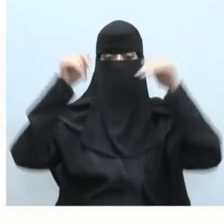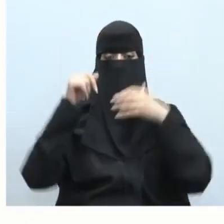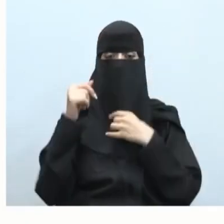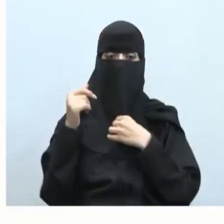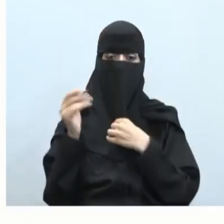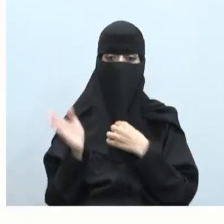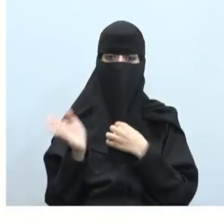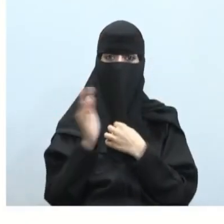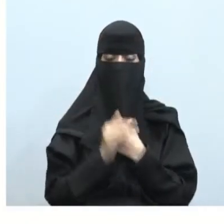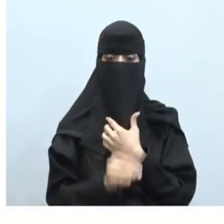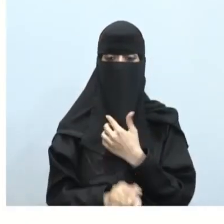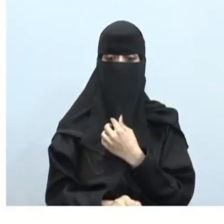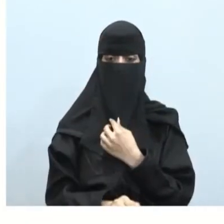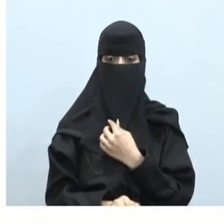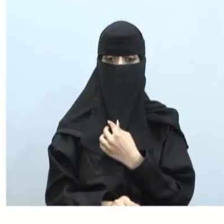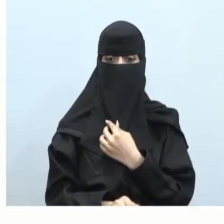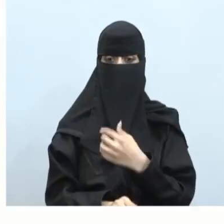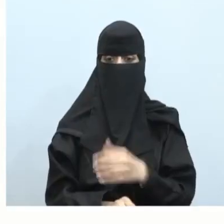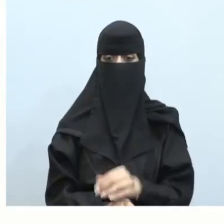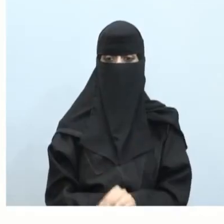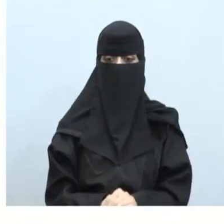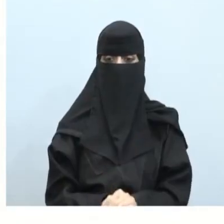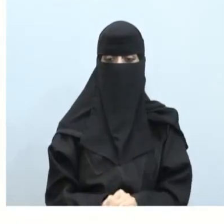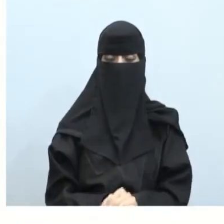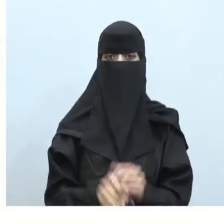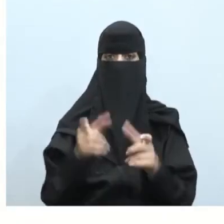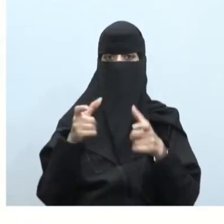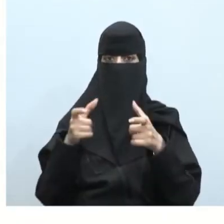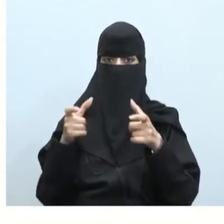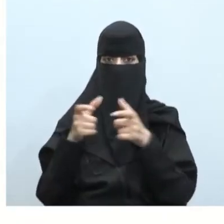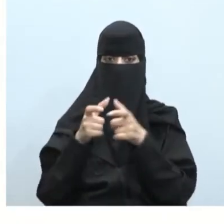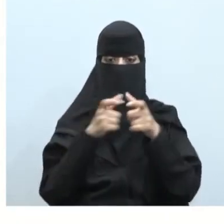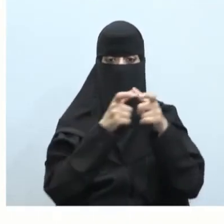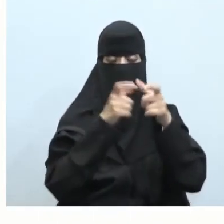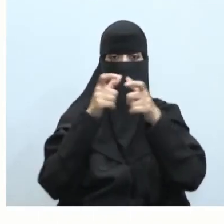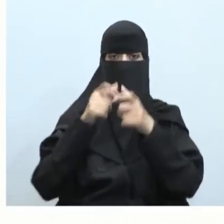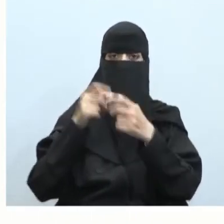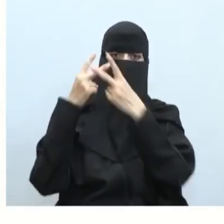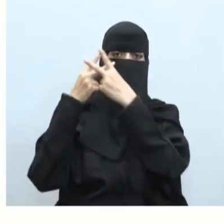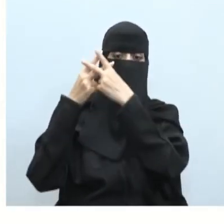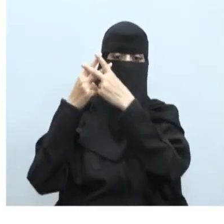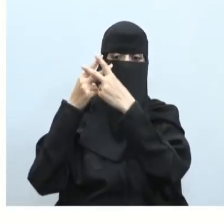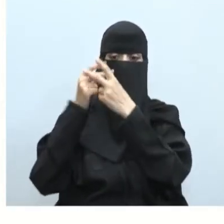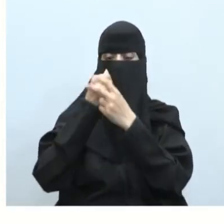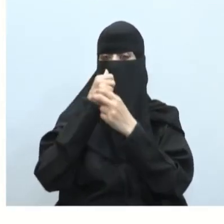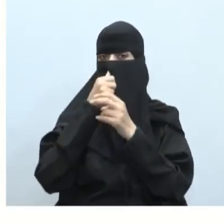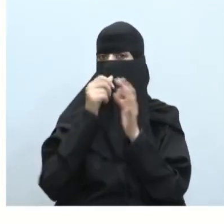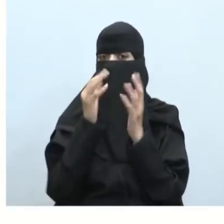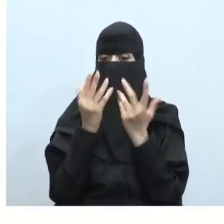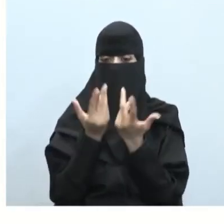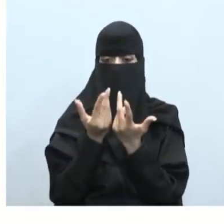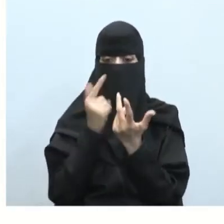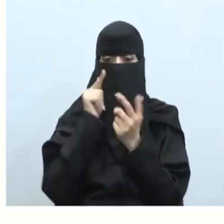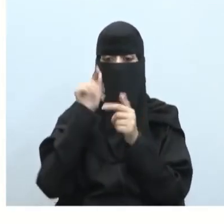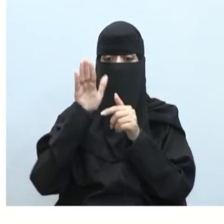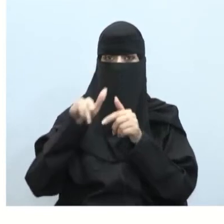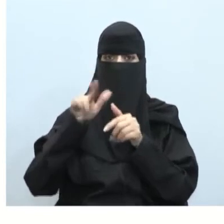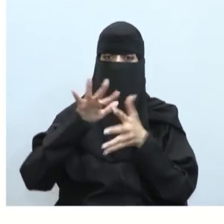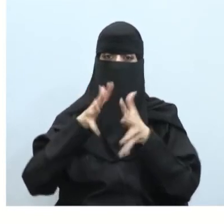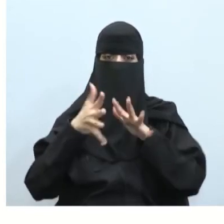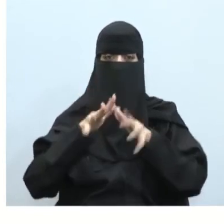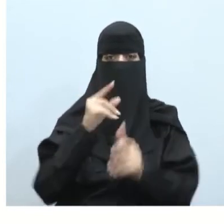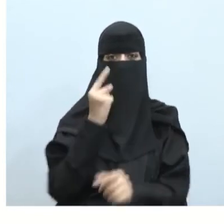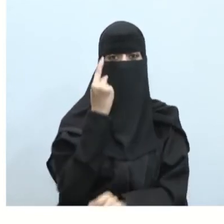أبناء وبناء الطلاب تعرفنا على التجمعات أو تجمعات النجوم التي